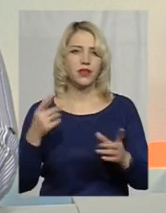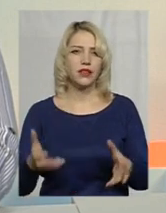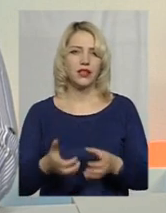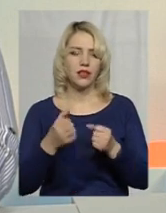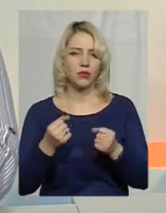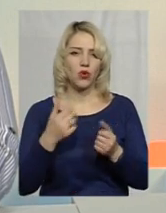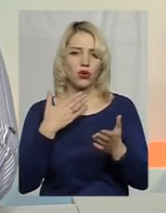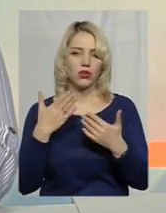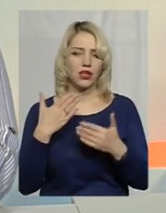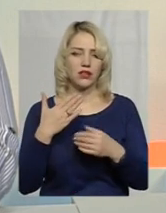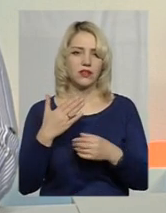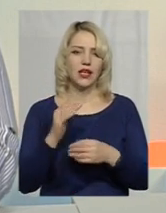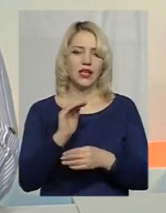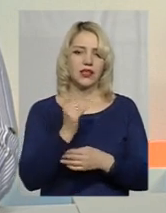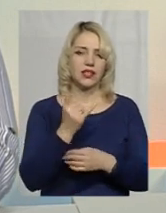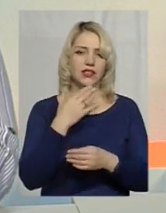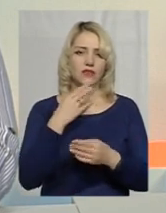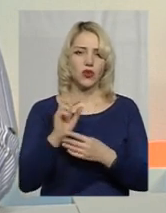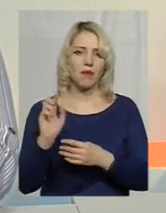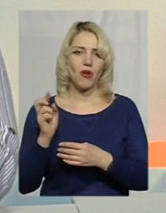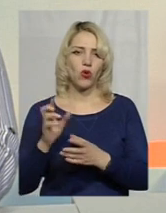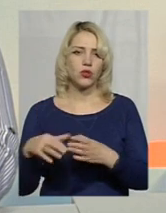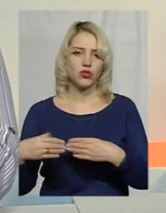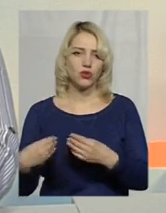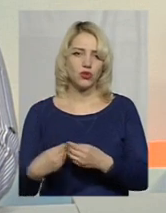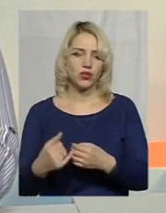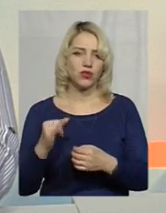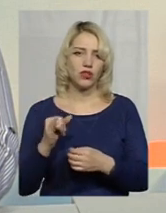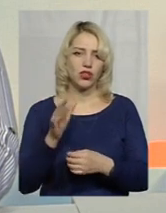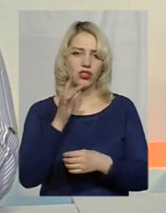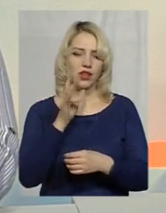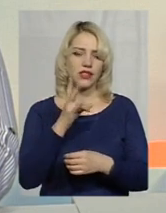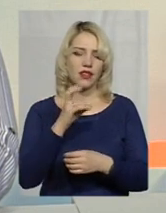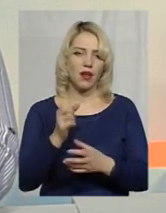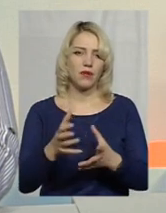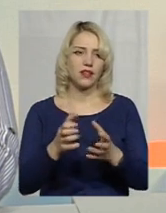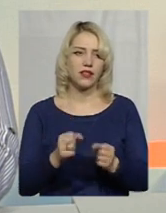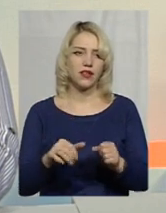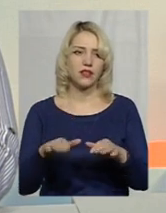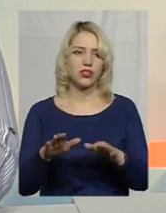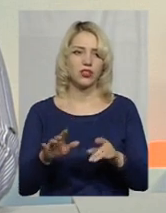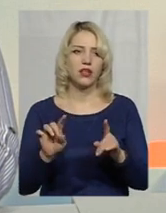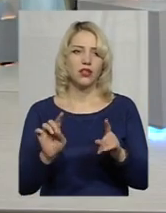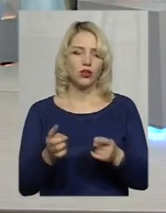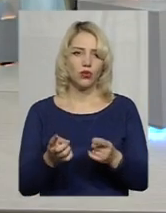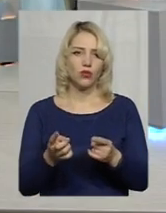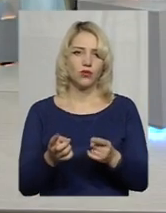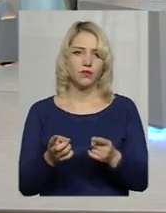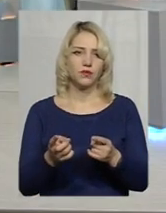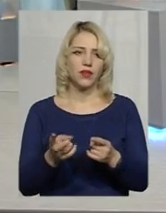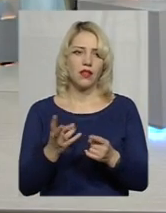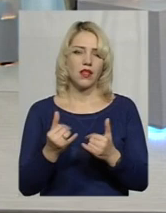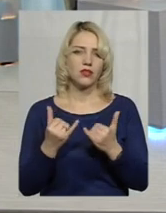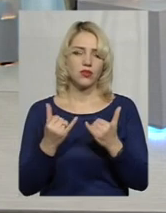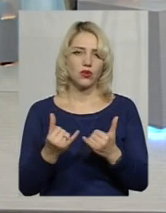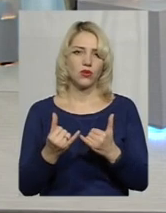контактів дитини з своєю біологічною родиною, і час на прийняття рішення. Тому на